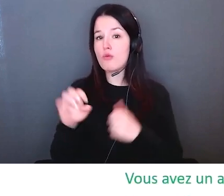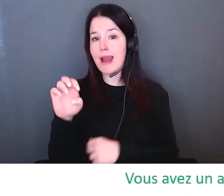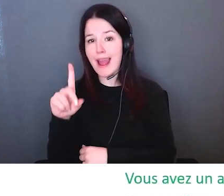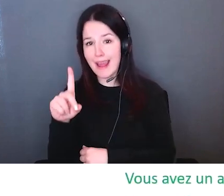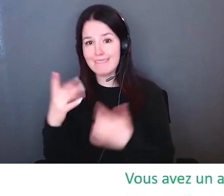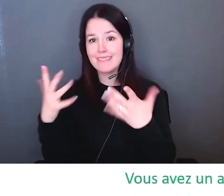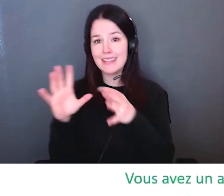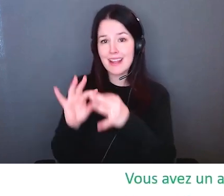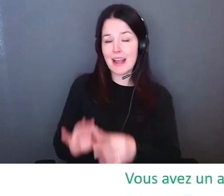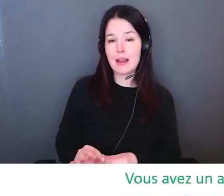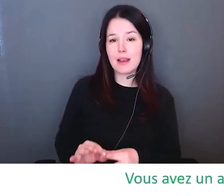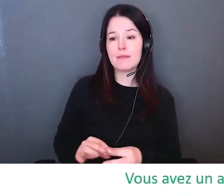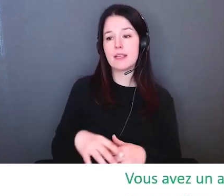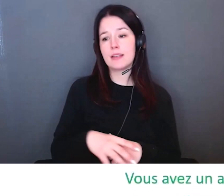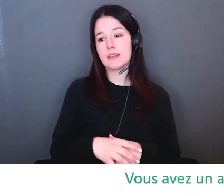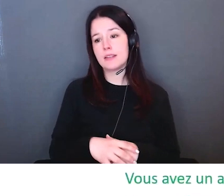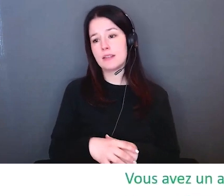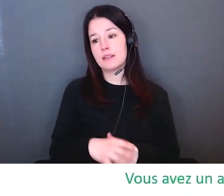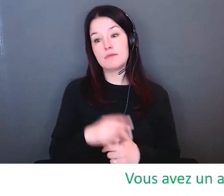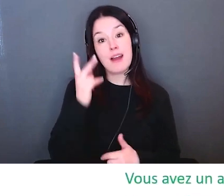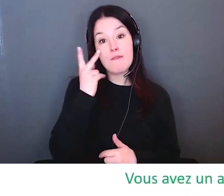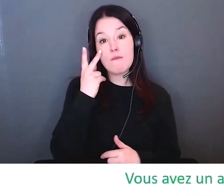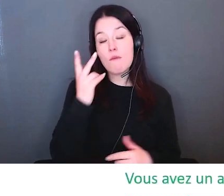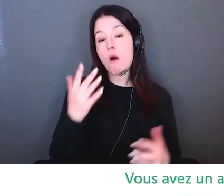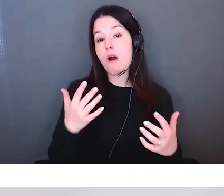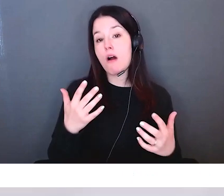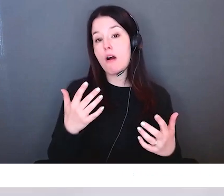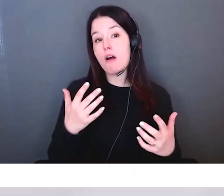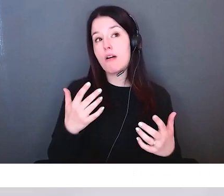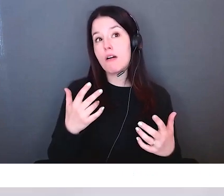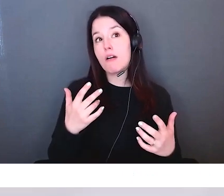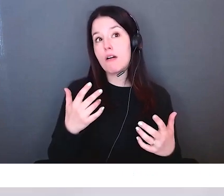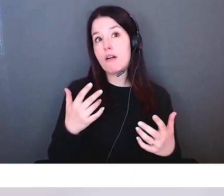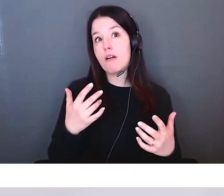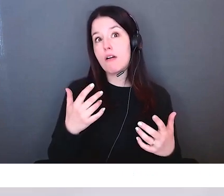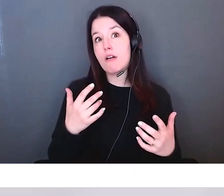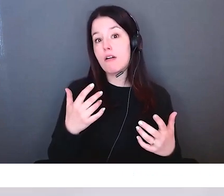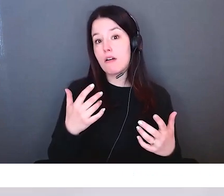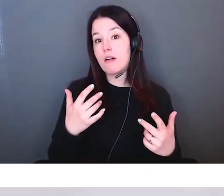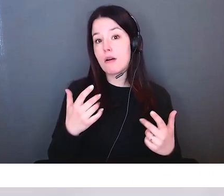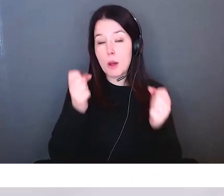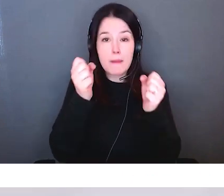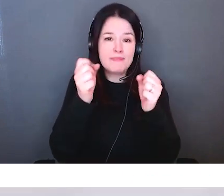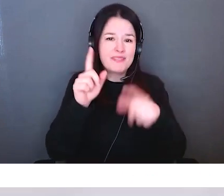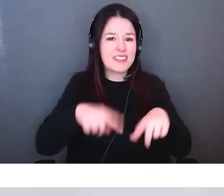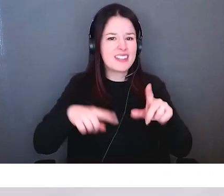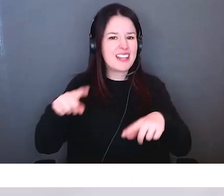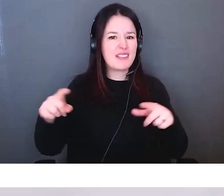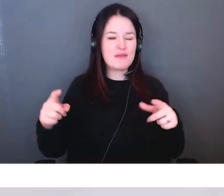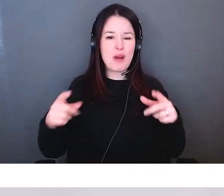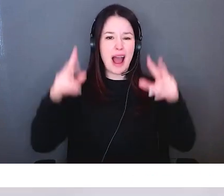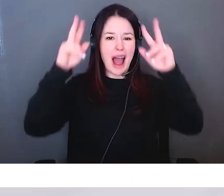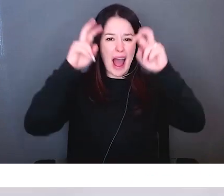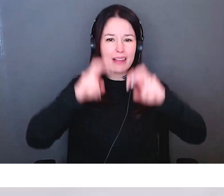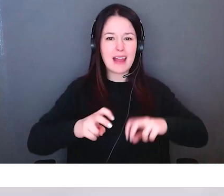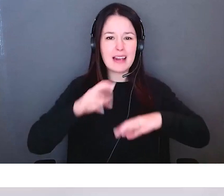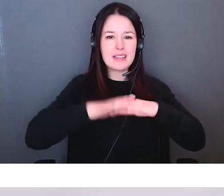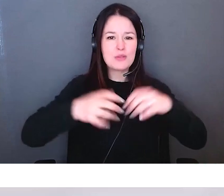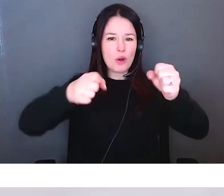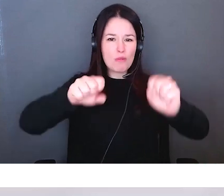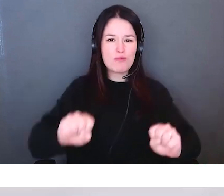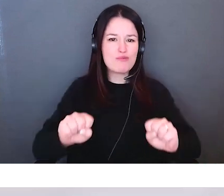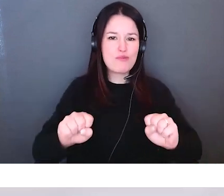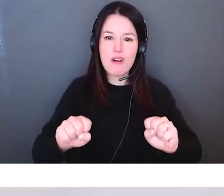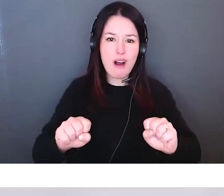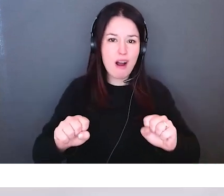différents systèmes d'oppression interagissent pour créer des systèmes d'avantages et de désavantages donc il s'agit